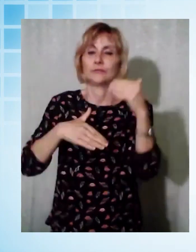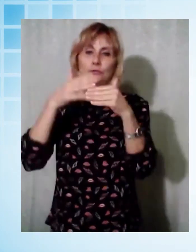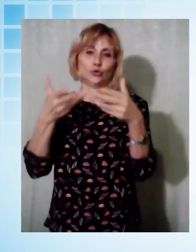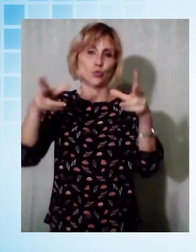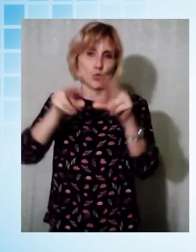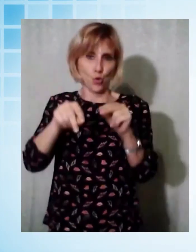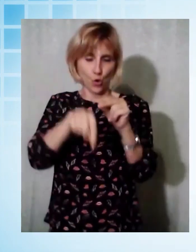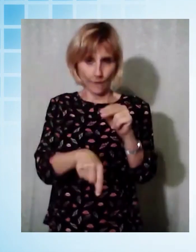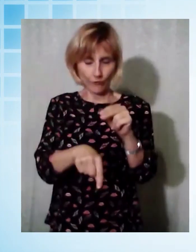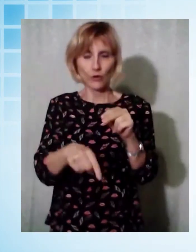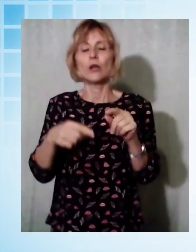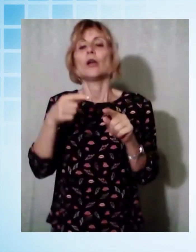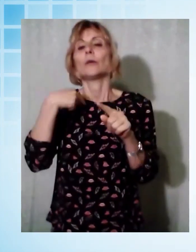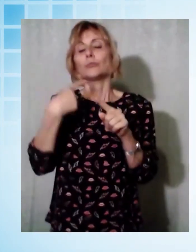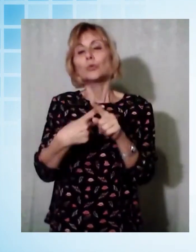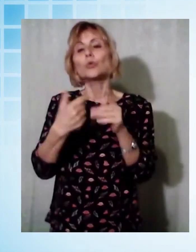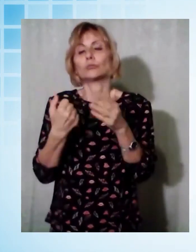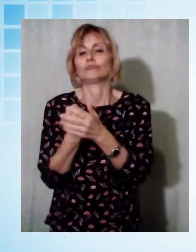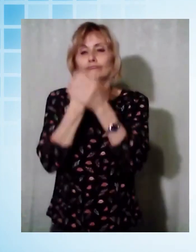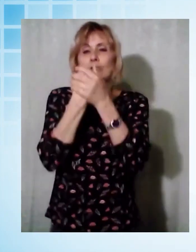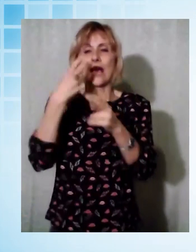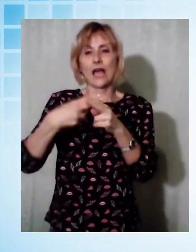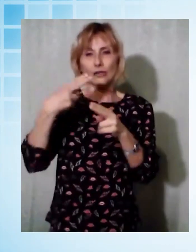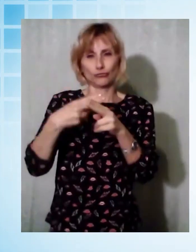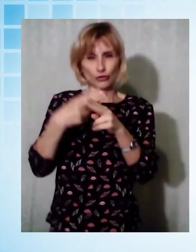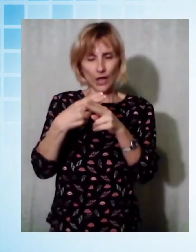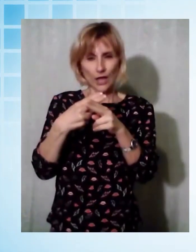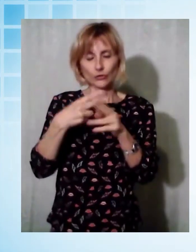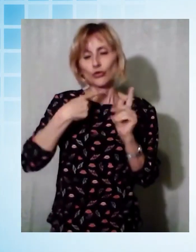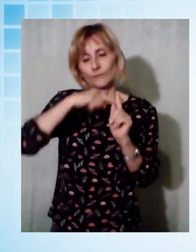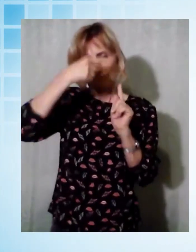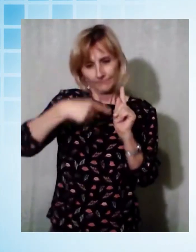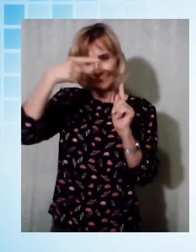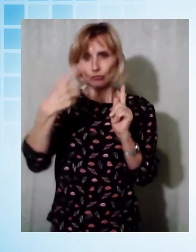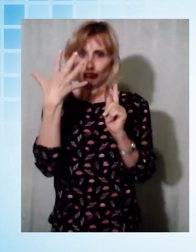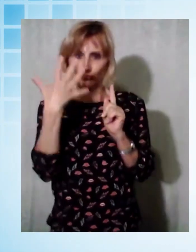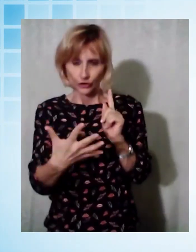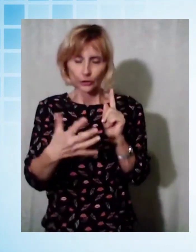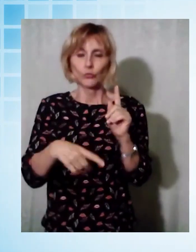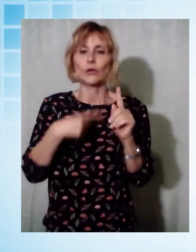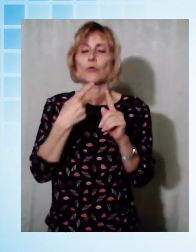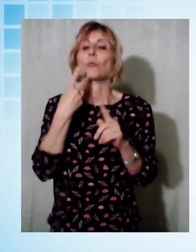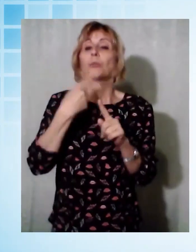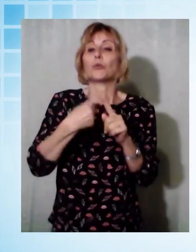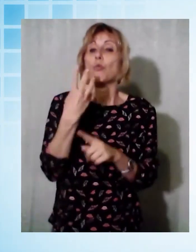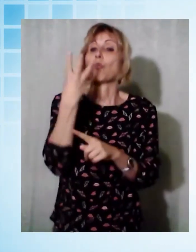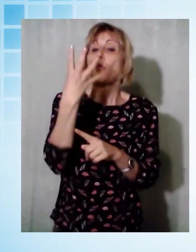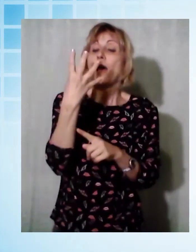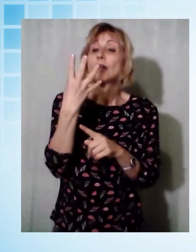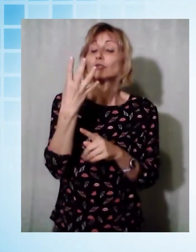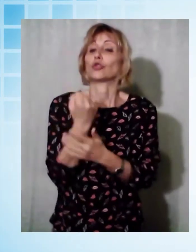Sarà realizzato un nuovo impalcato in acciaio con solo 5 campate. Rimarranno invece solo 4 sostegni degli attuali presenti.